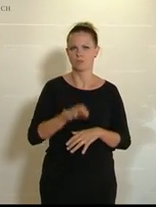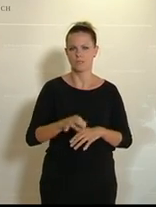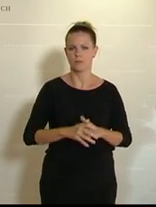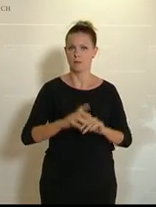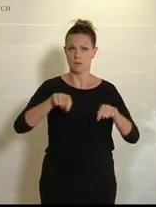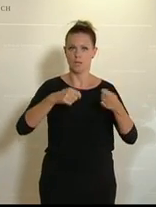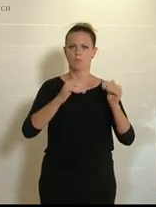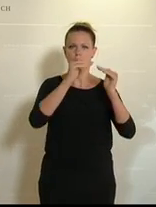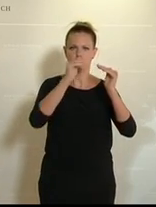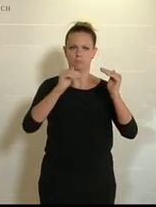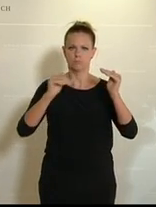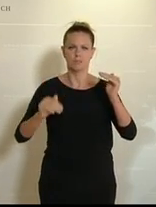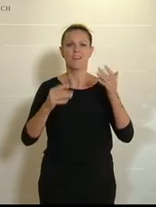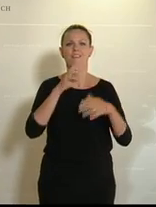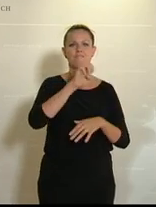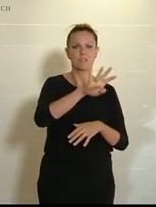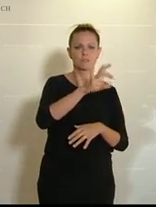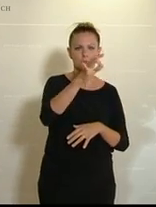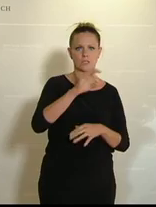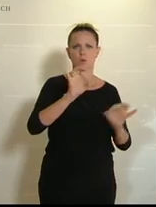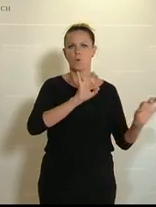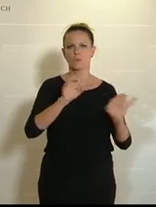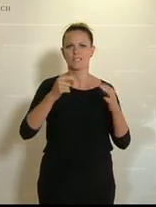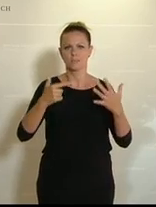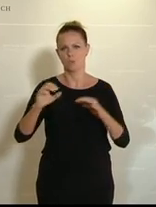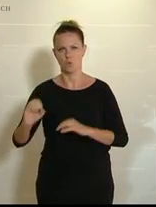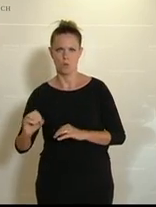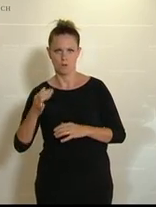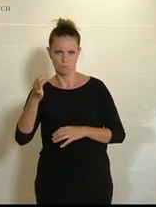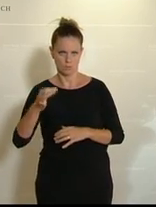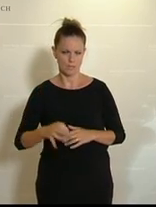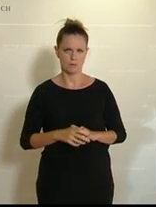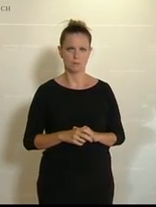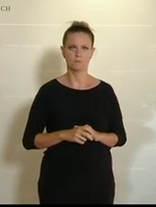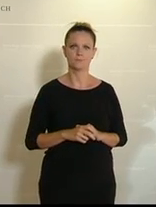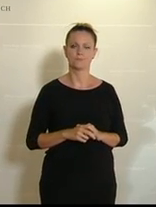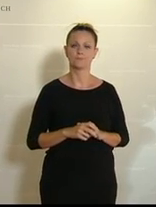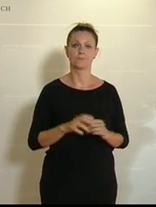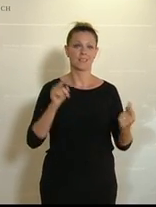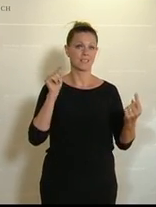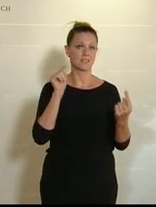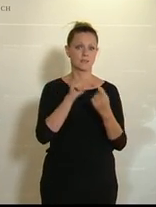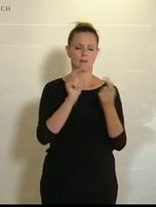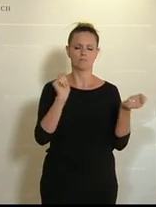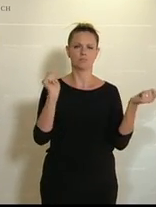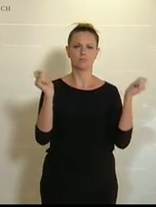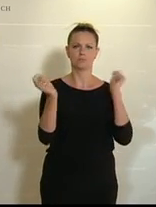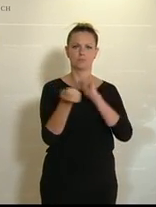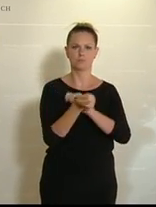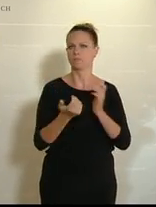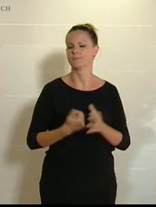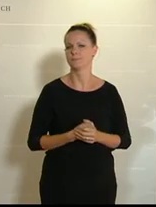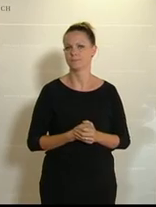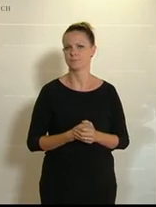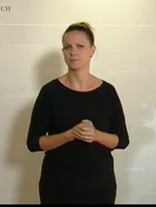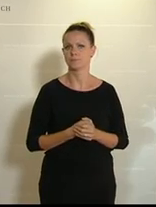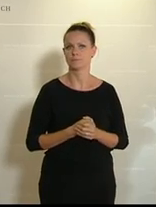gibt diese Abstufung, 14,7 und 0 Prozent. Dadurch wollen wir eine Transformation schaffen. Also heraus aus